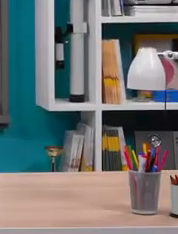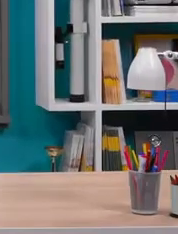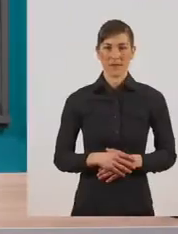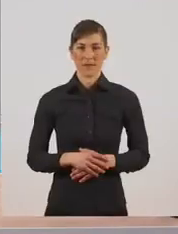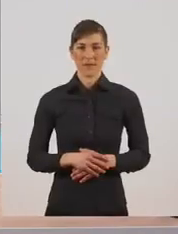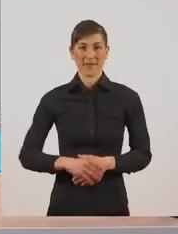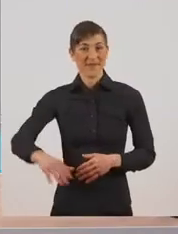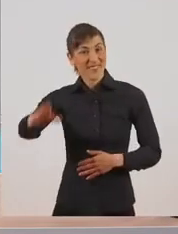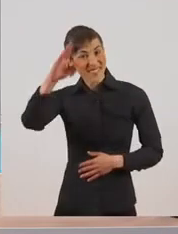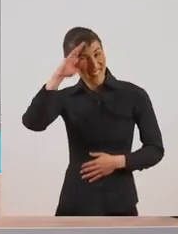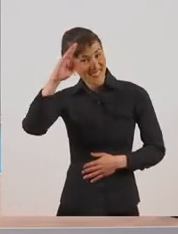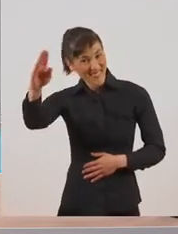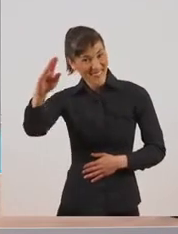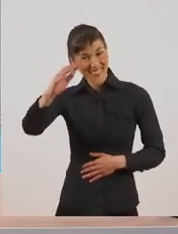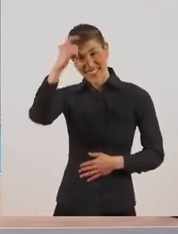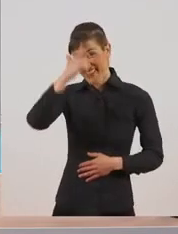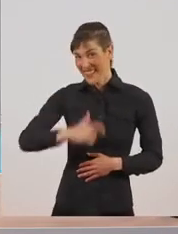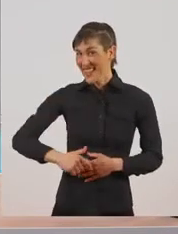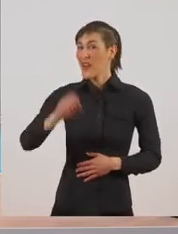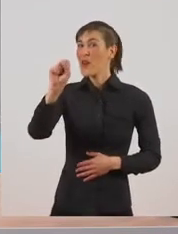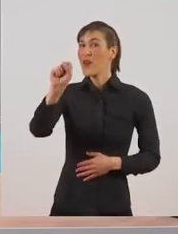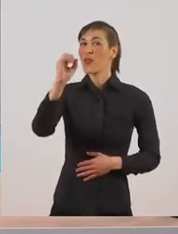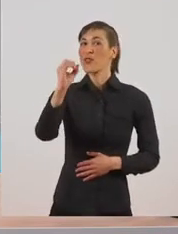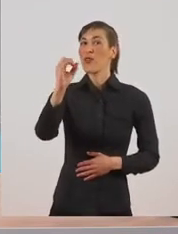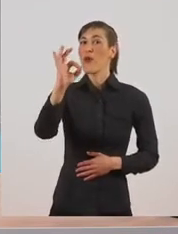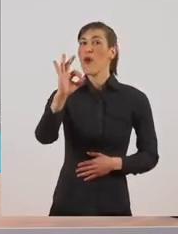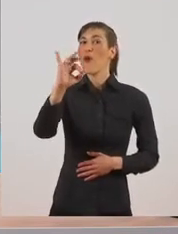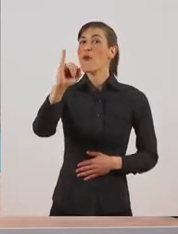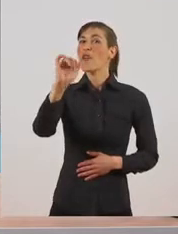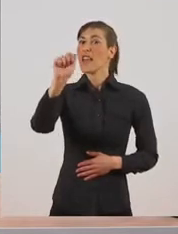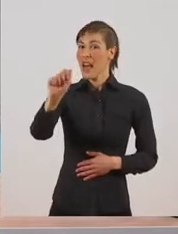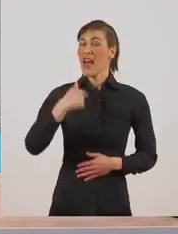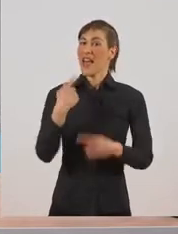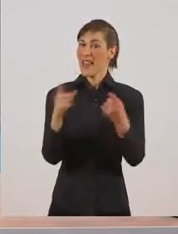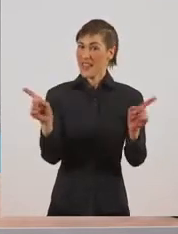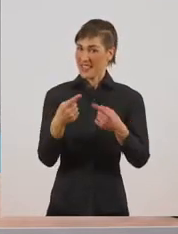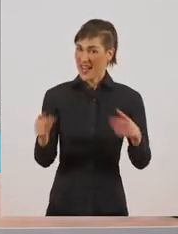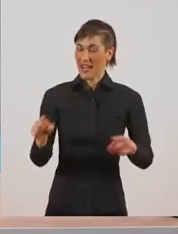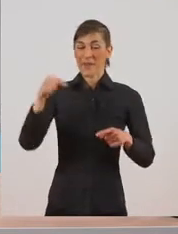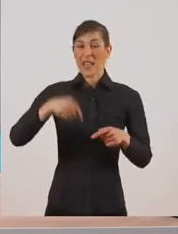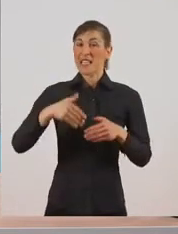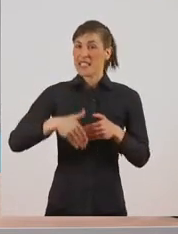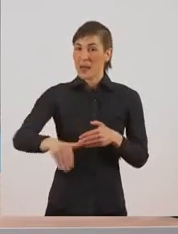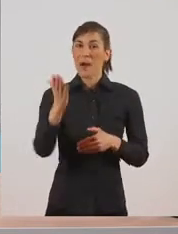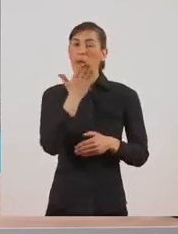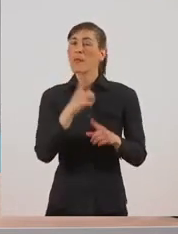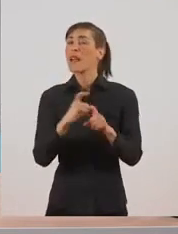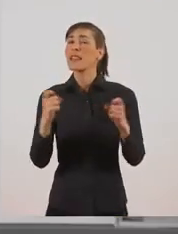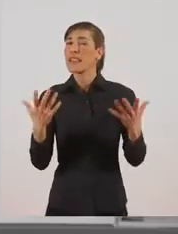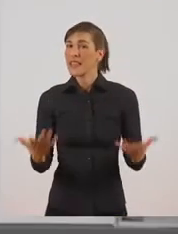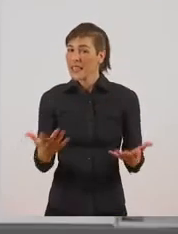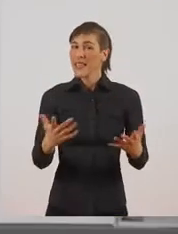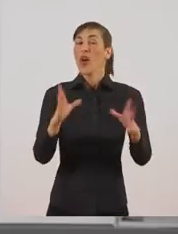Γεια σας! Ονομάζομαι Παναγιωτοπούλου Σοφία και είμαι δασκάλα. Σήμερα θα δούμε τα σπονδυλωτά και ασπόνδυλα ζώα.